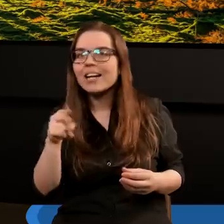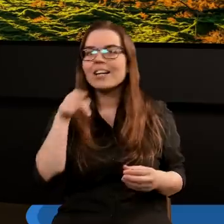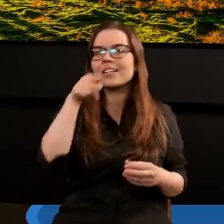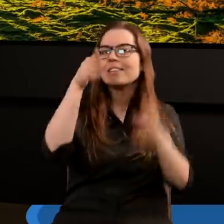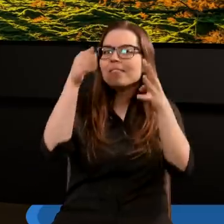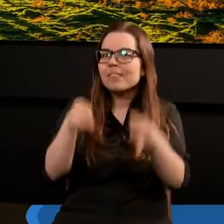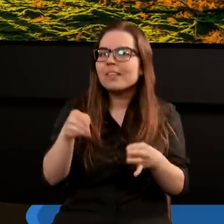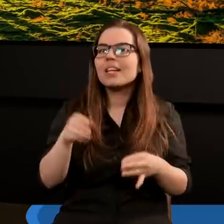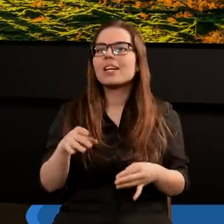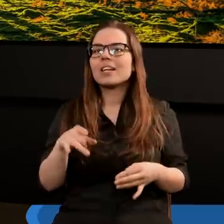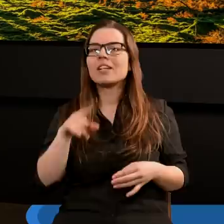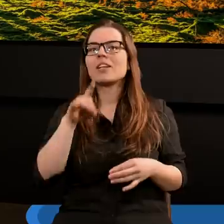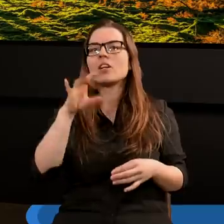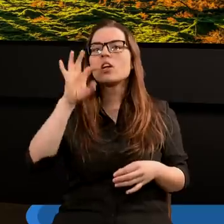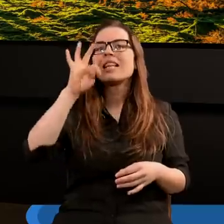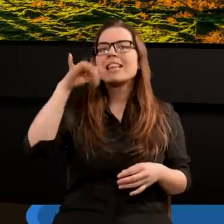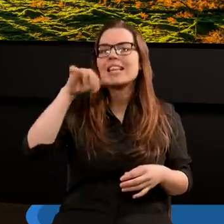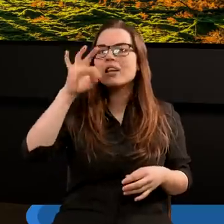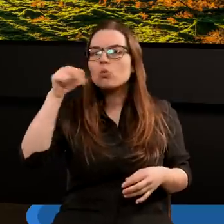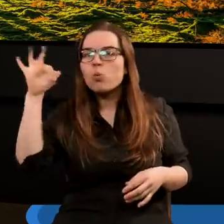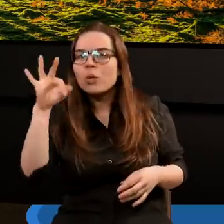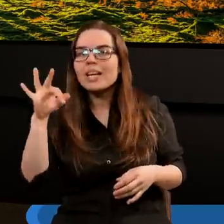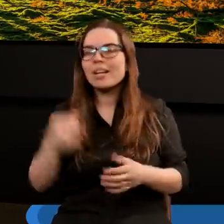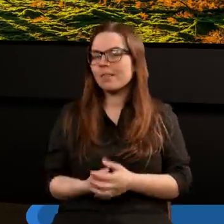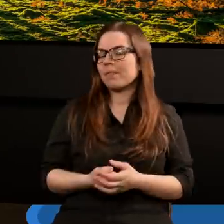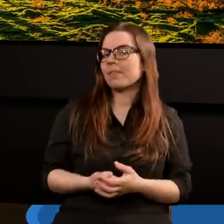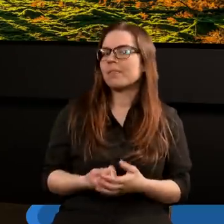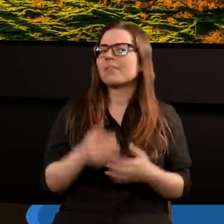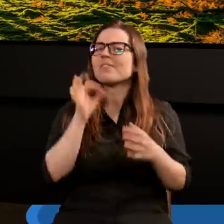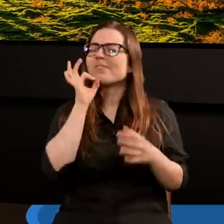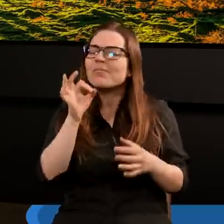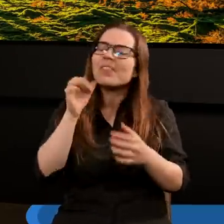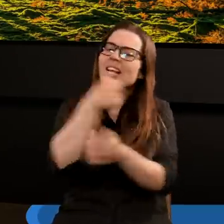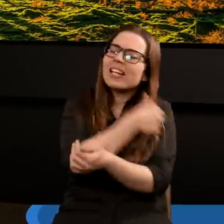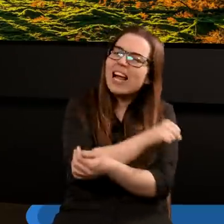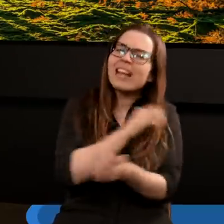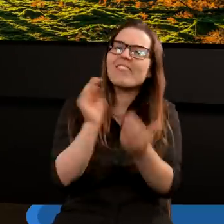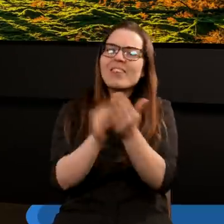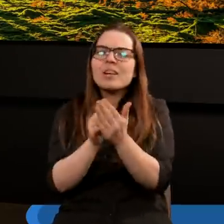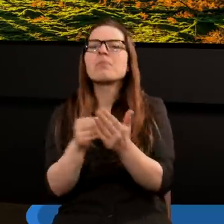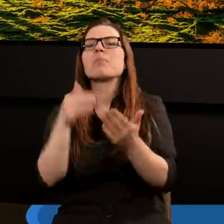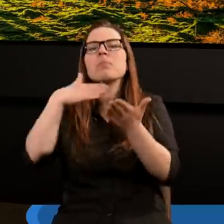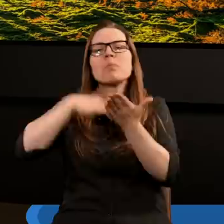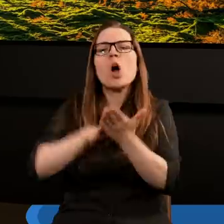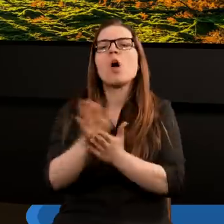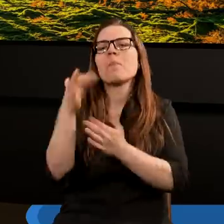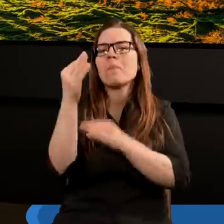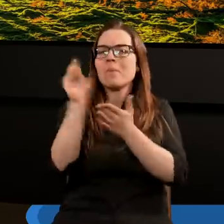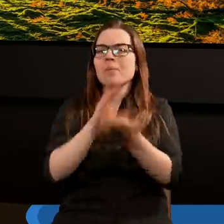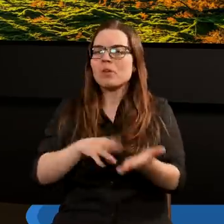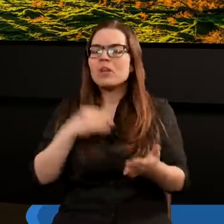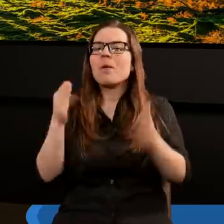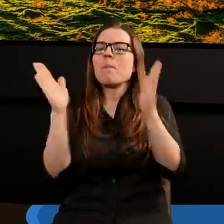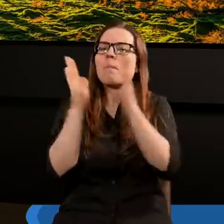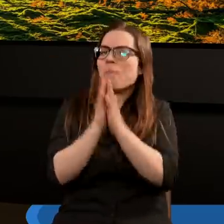a ja mam na imię Tytus. Takim dobrym chrześcijańskim zwyczajem jest rozpoczynanie studium Pisma